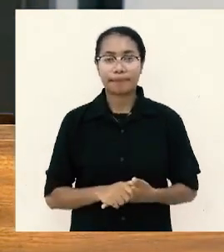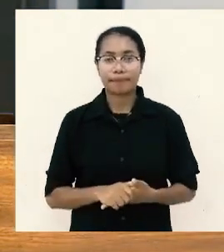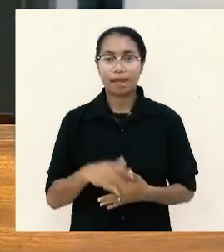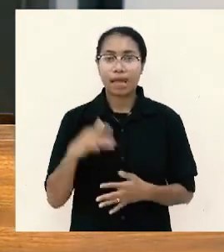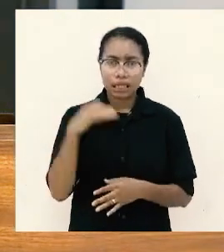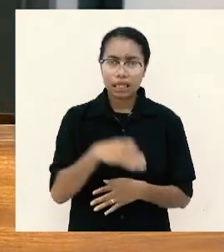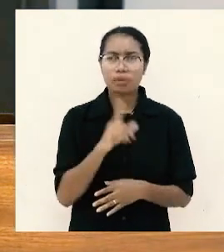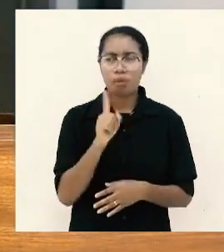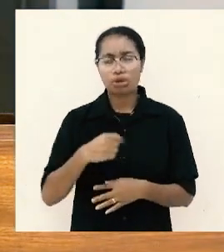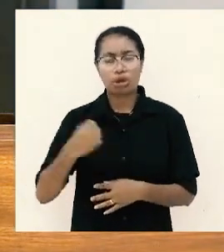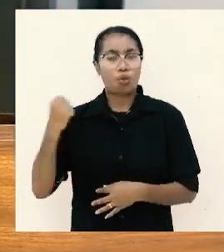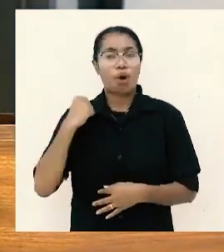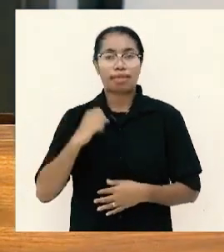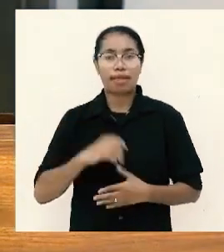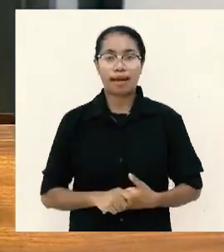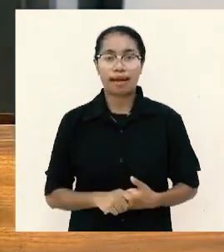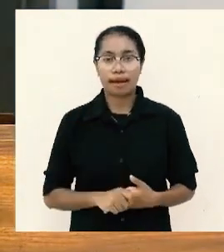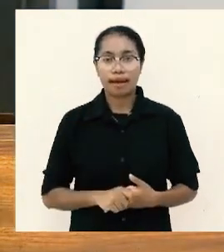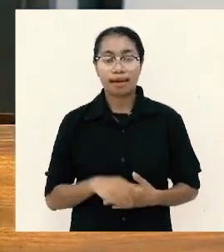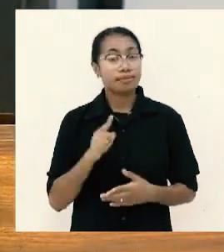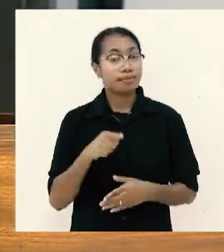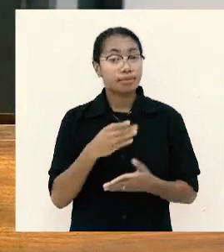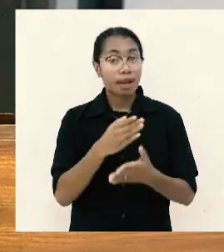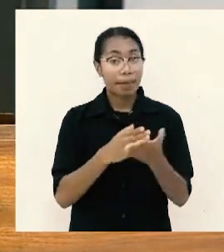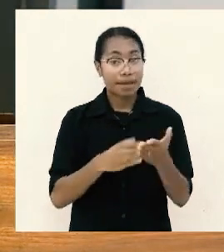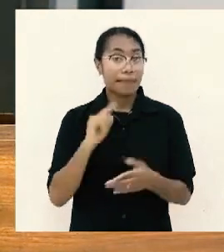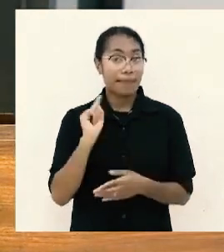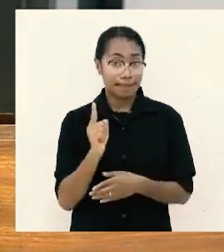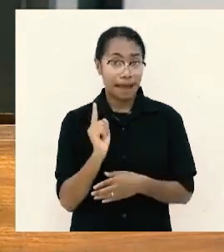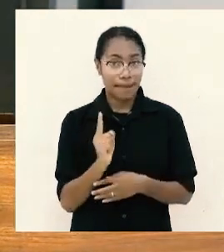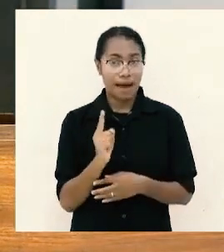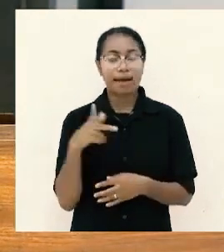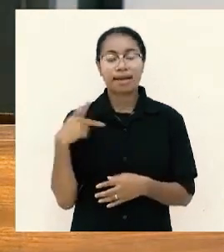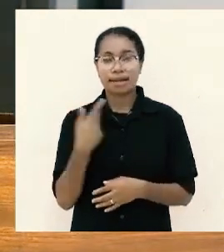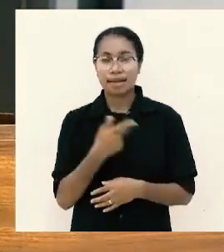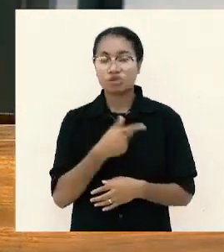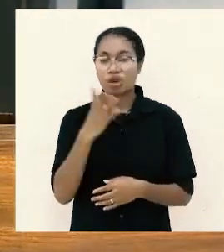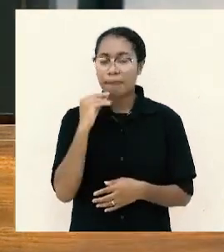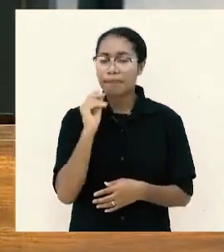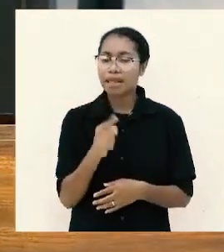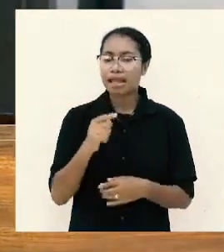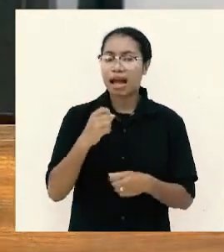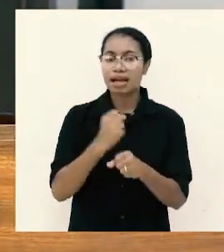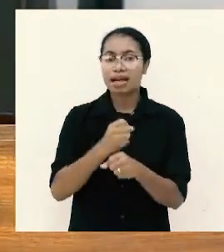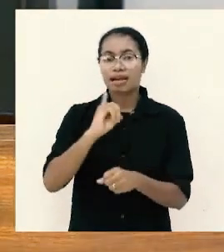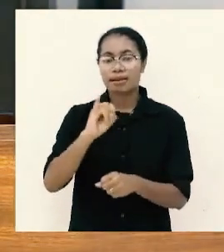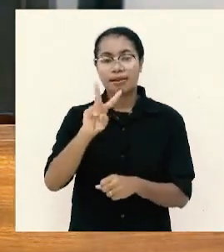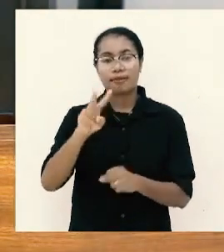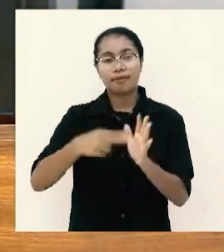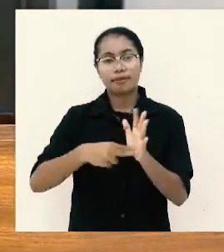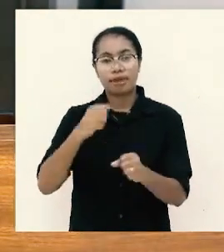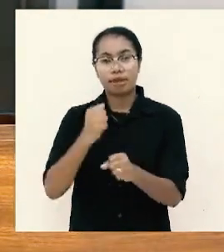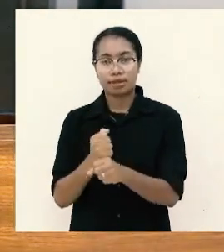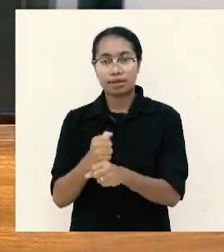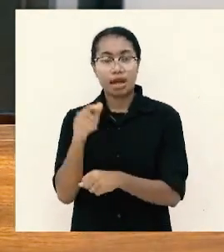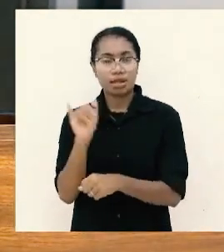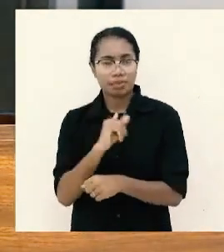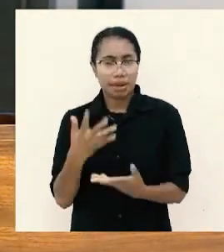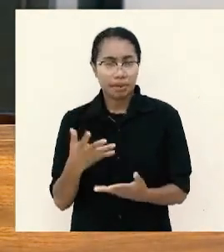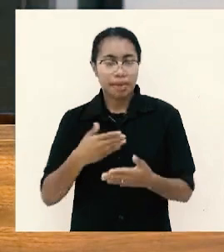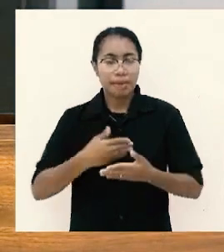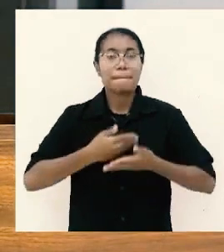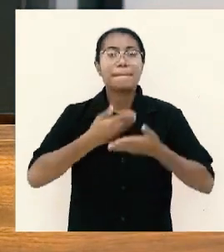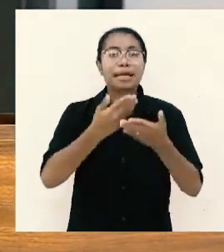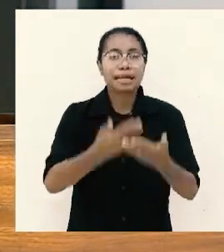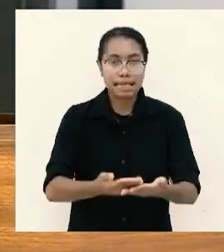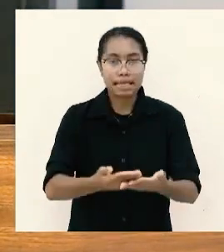bagian pertama kita sudah bicara soal giving soal memberi dan saya sudah ungkapkan